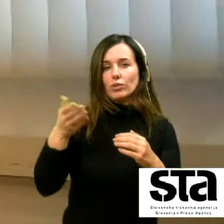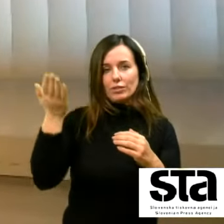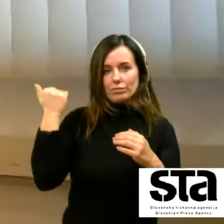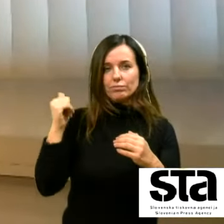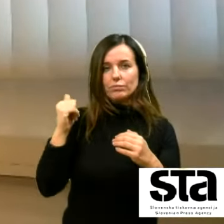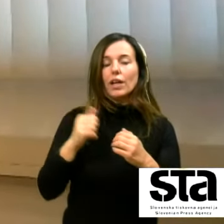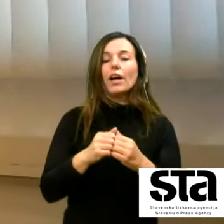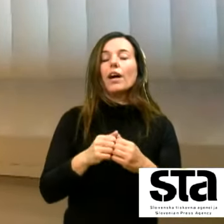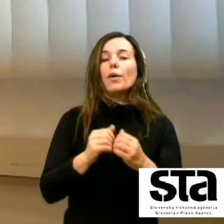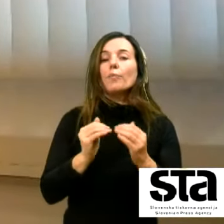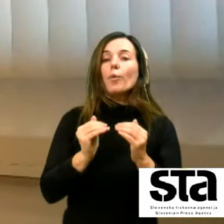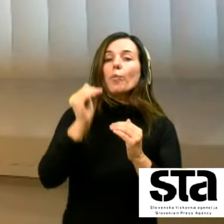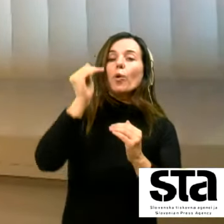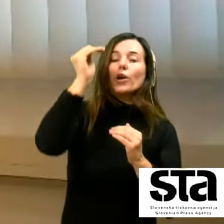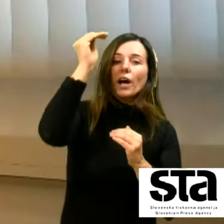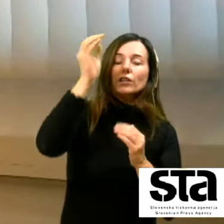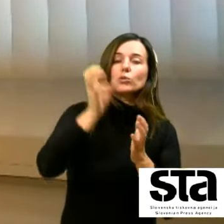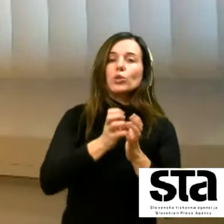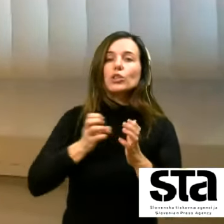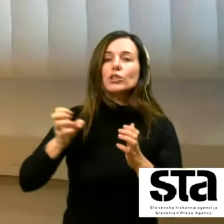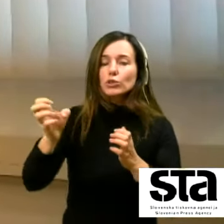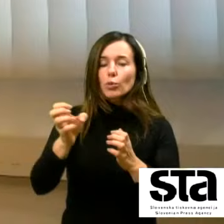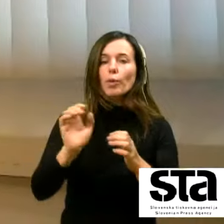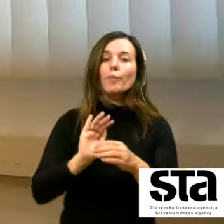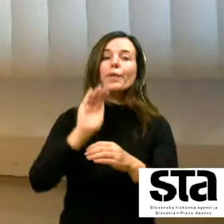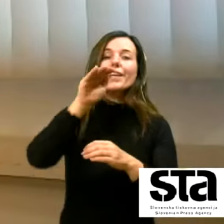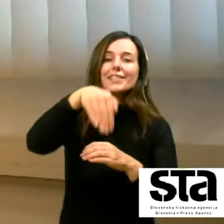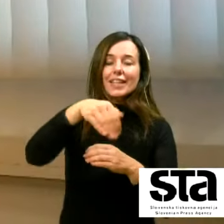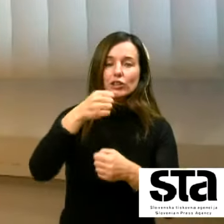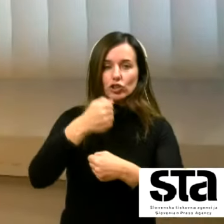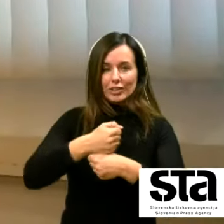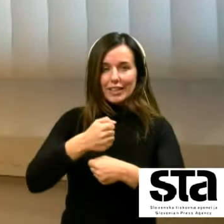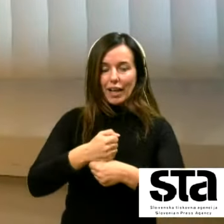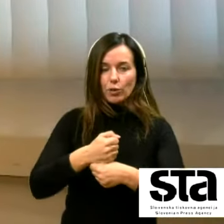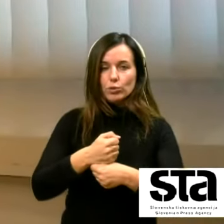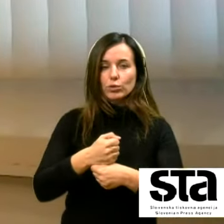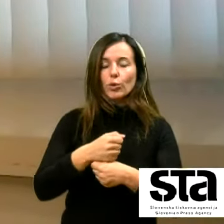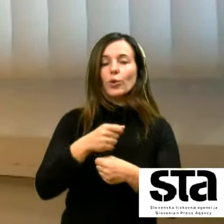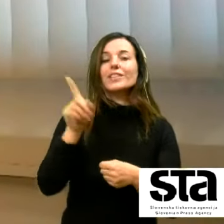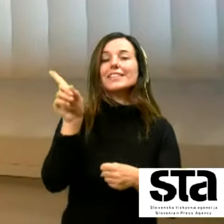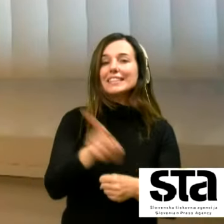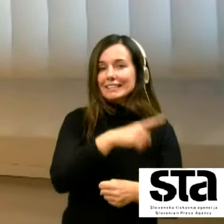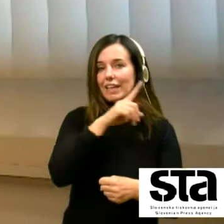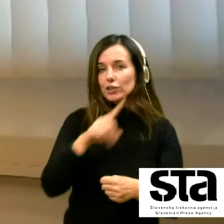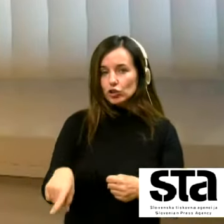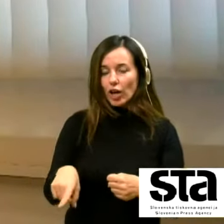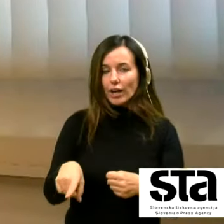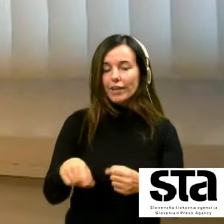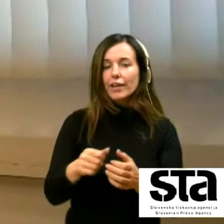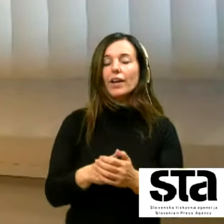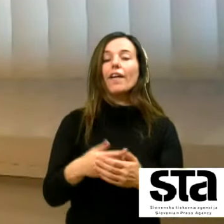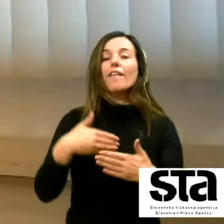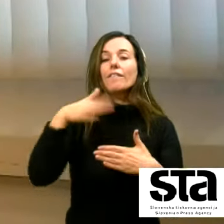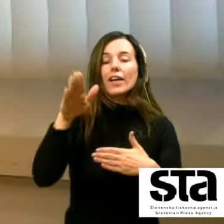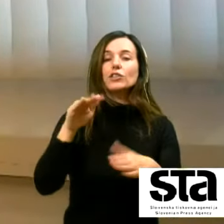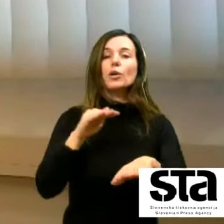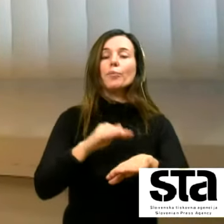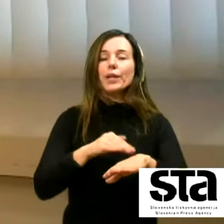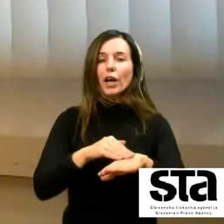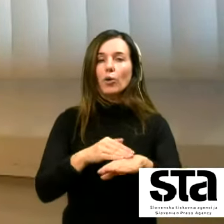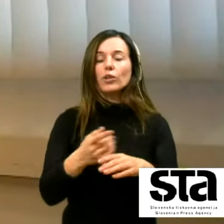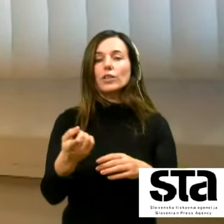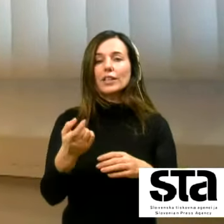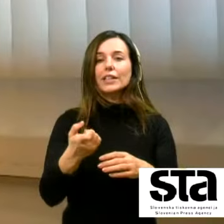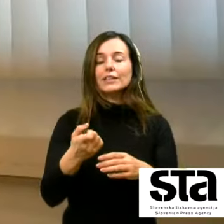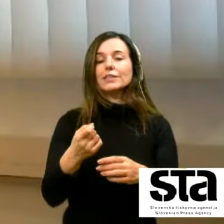po porastu izstope prijave presežnih delovcev in ustočajnikov več je bilo tudi prijavljenih poiztekov za